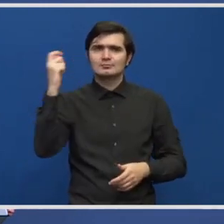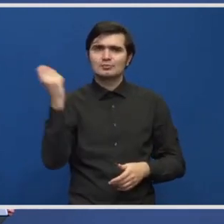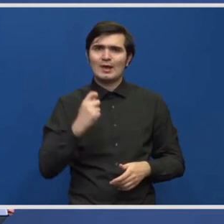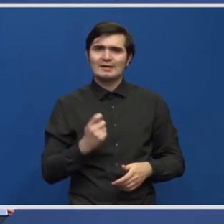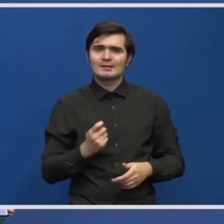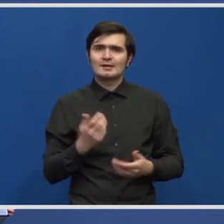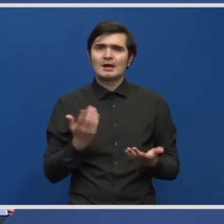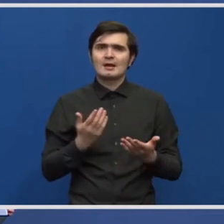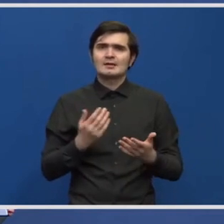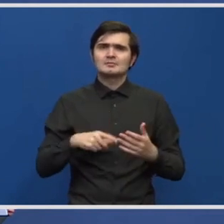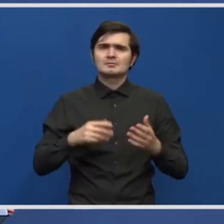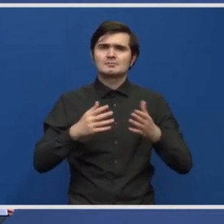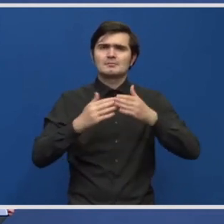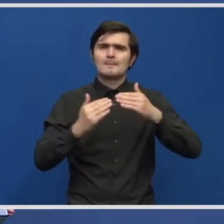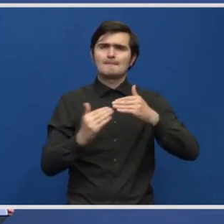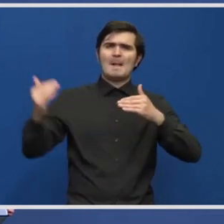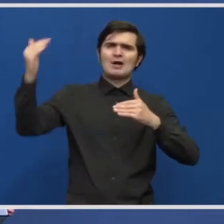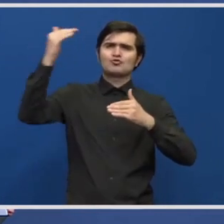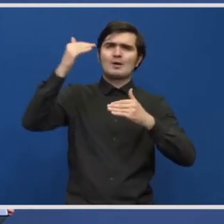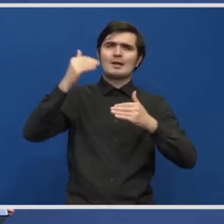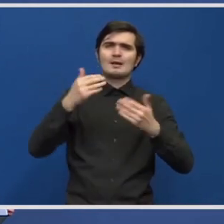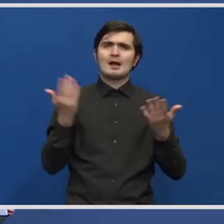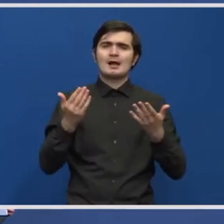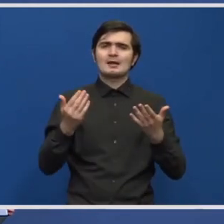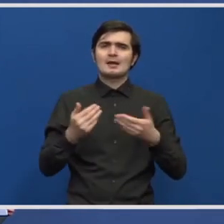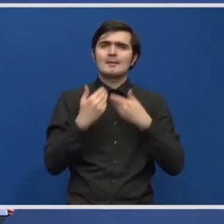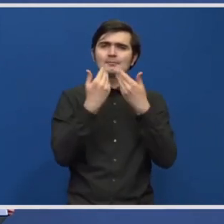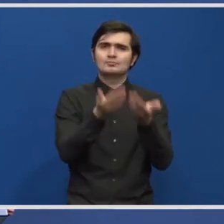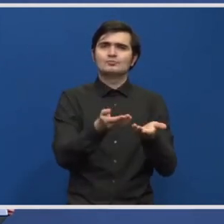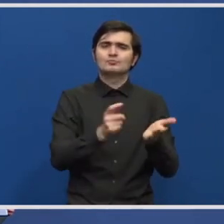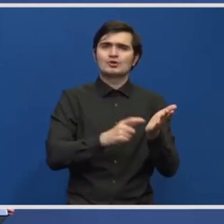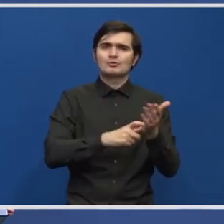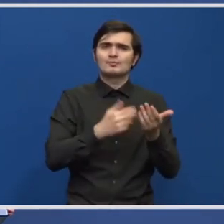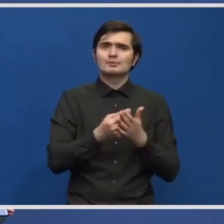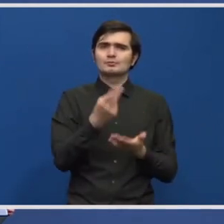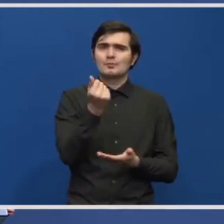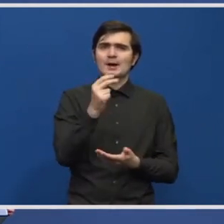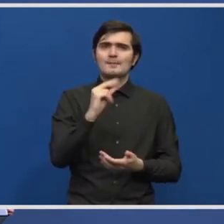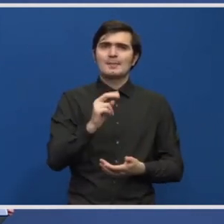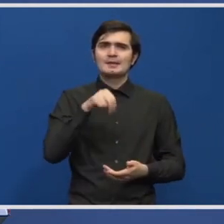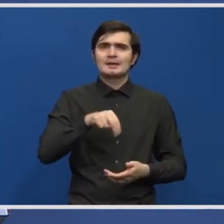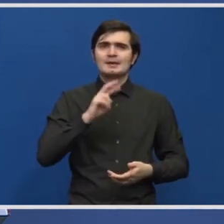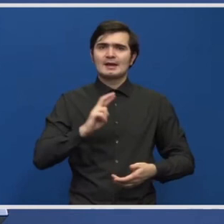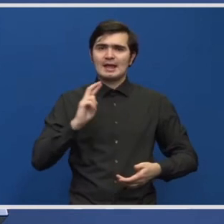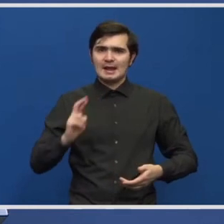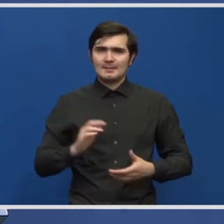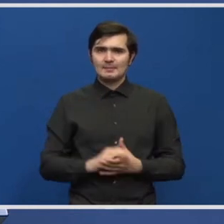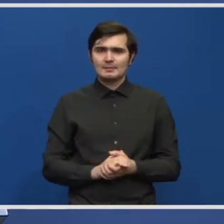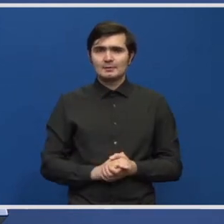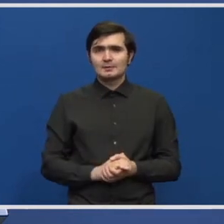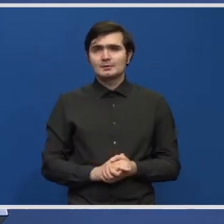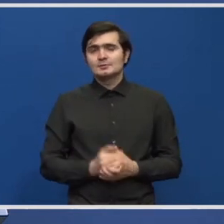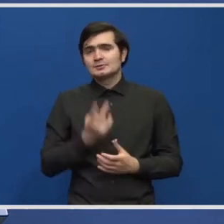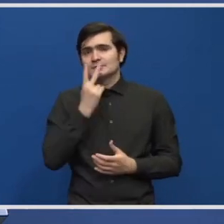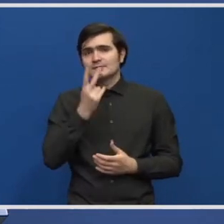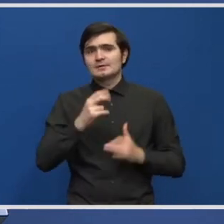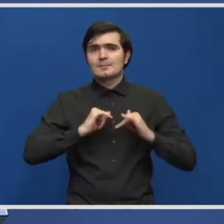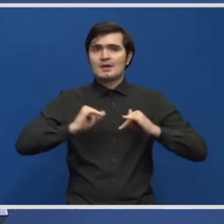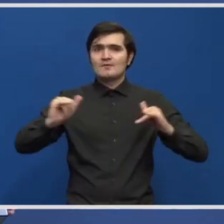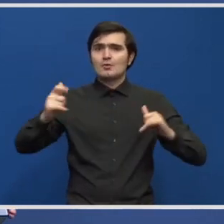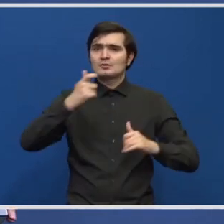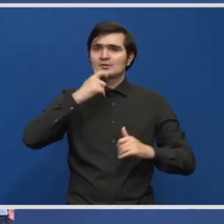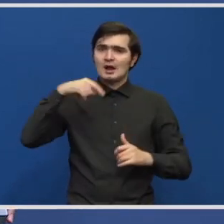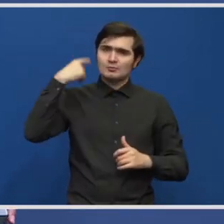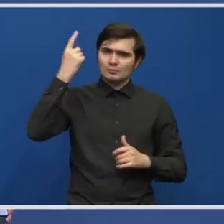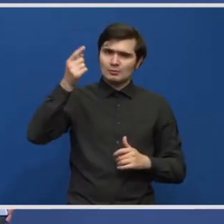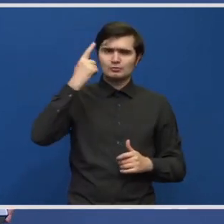majore pe care le-am solicitat pentru finanțare din PNRR. Și bineînțeles, în funcție de evoluție în anii următori, știm